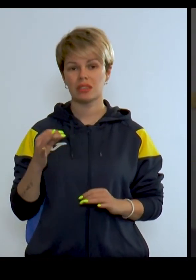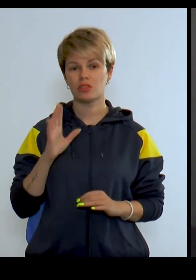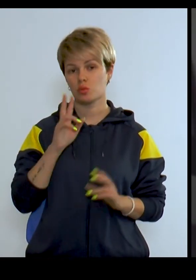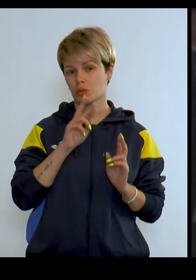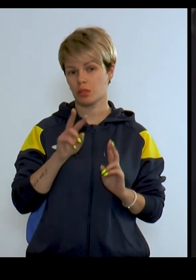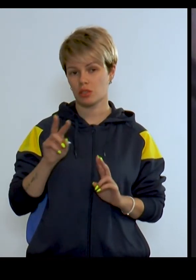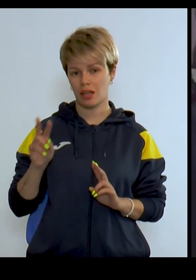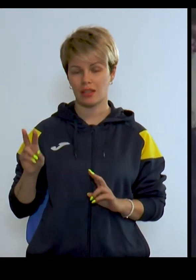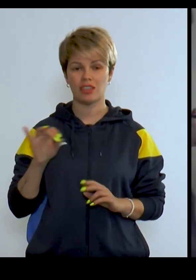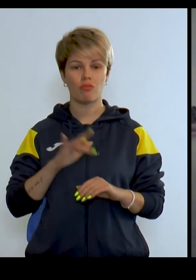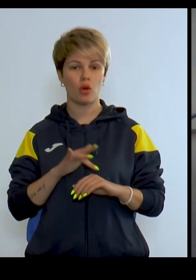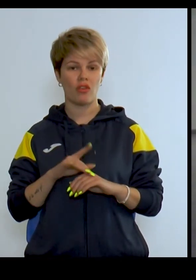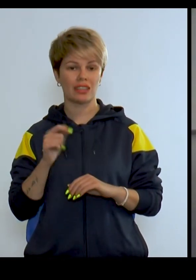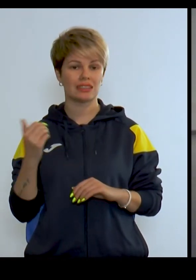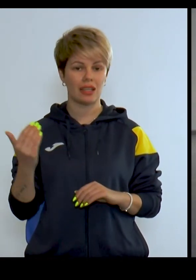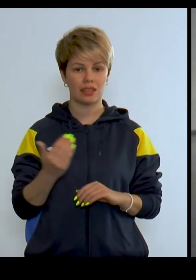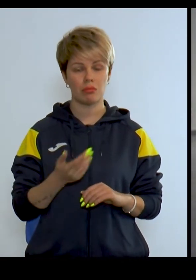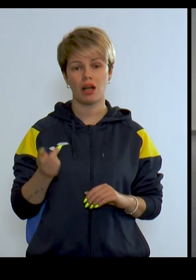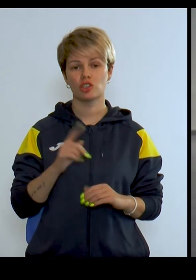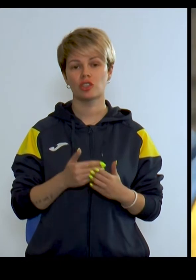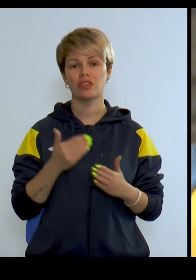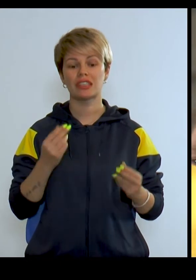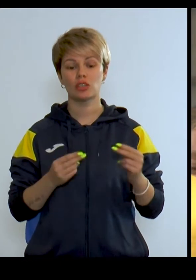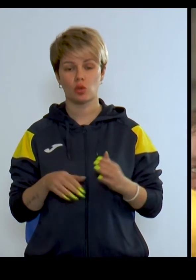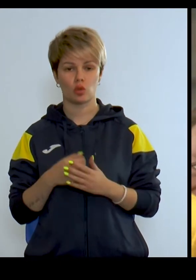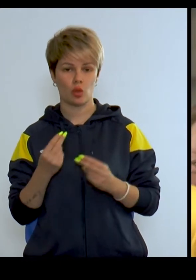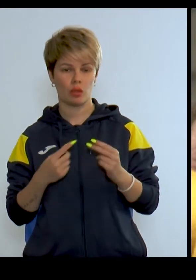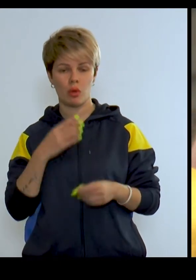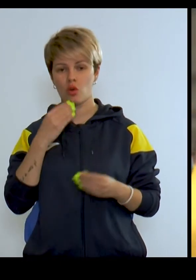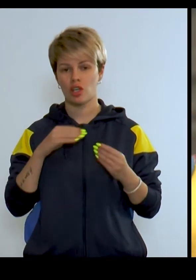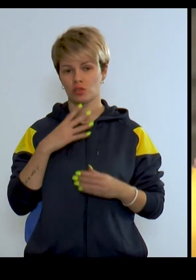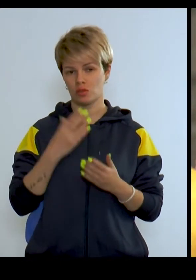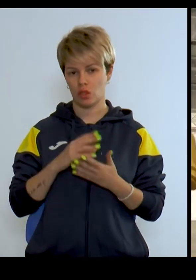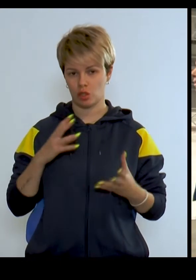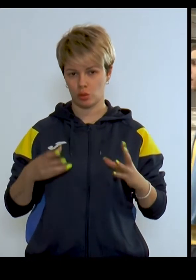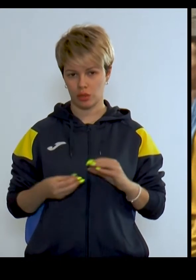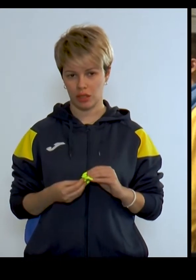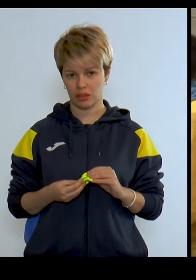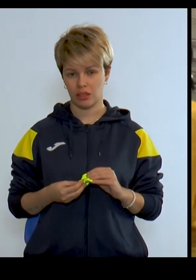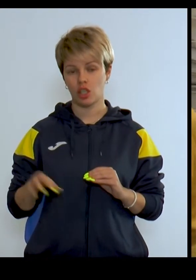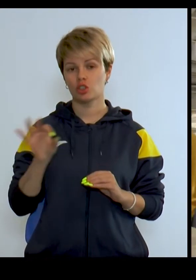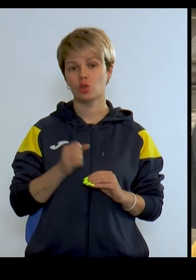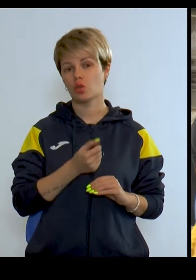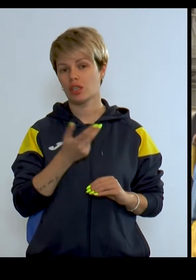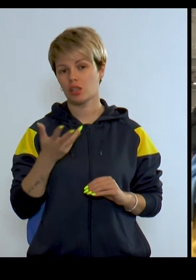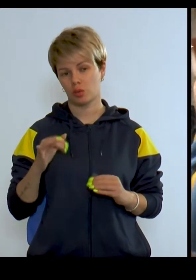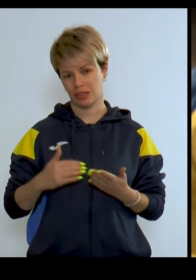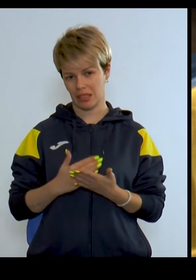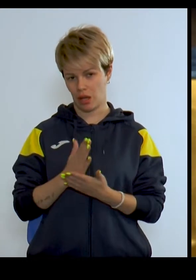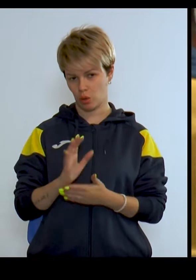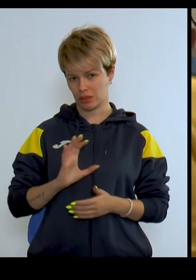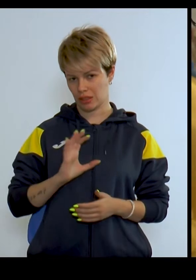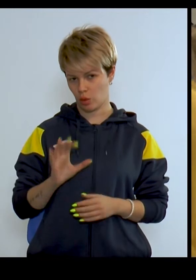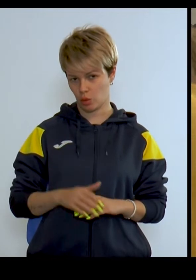Тим цікавіше буде спостерігати і вболівати за ними, адже від ігор до ігор ми покращували свої результати щодо кількості